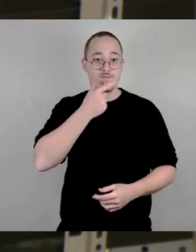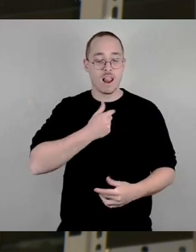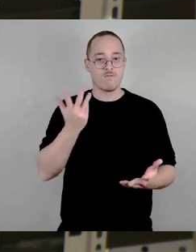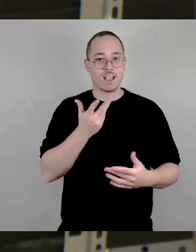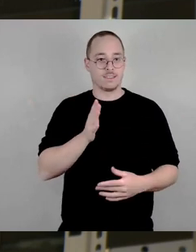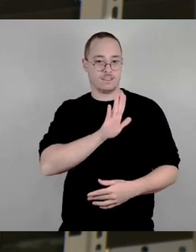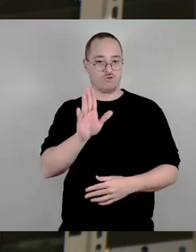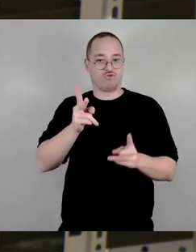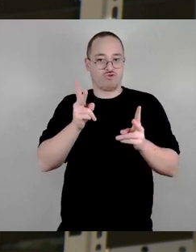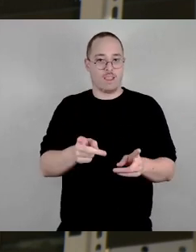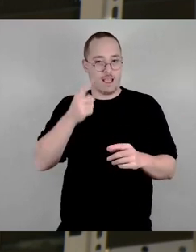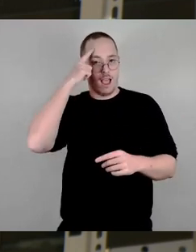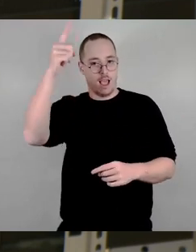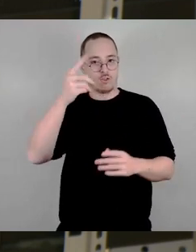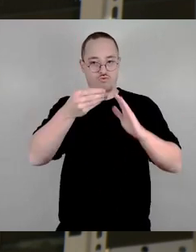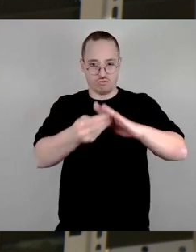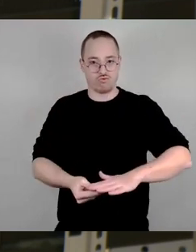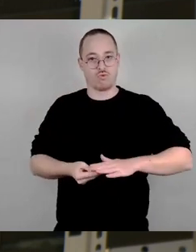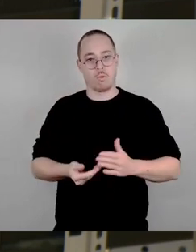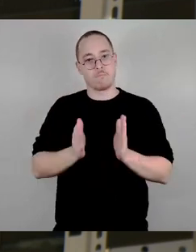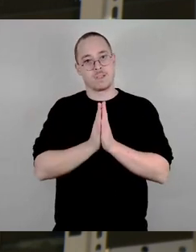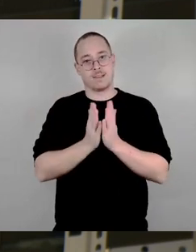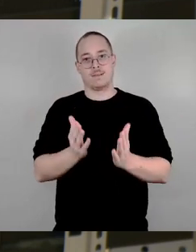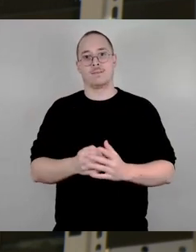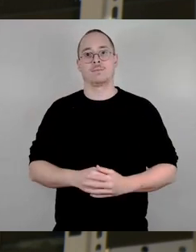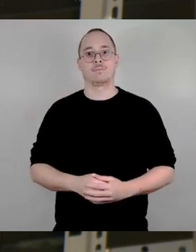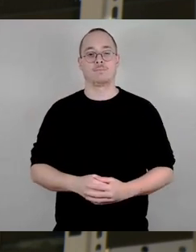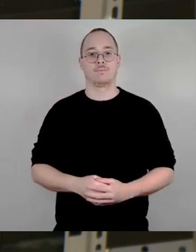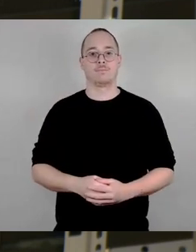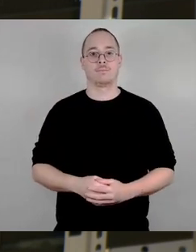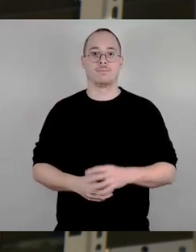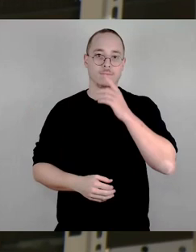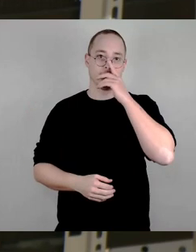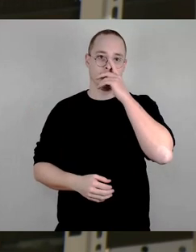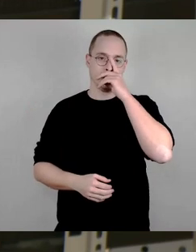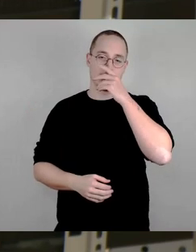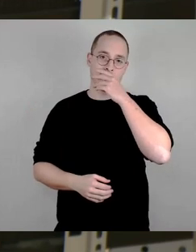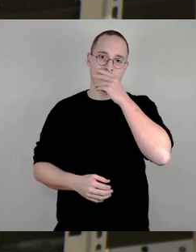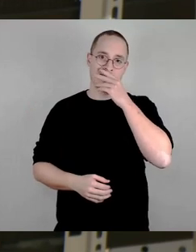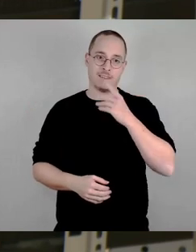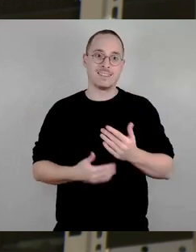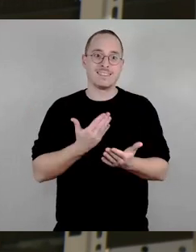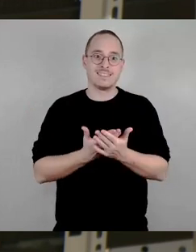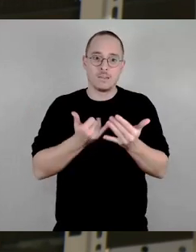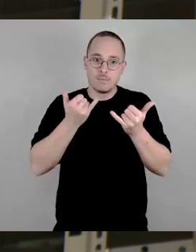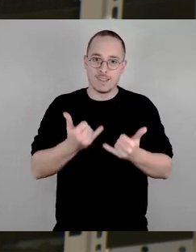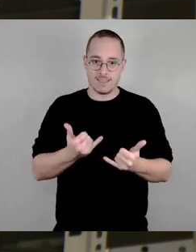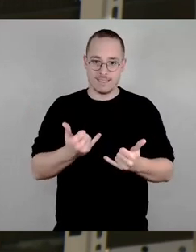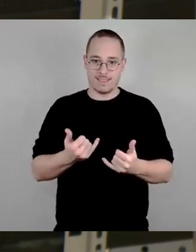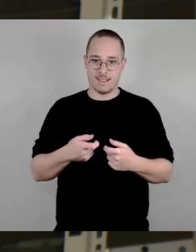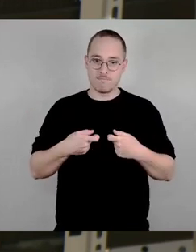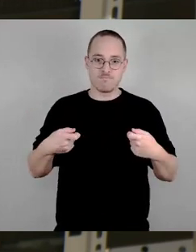Ihre Stimme für den Verbleib im Bündnis ist das richtige Signal. Ein Ausscheiden